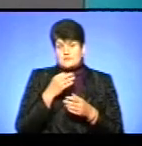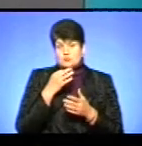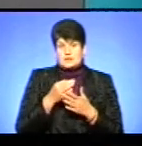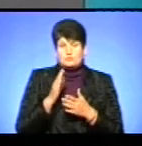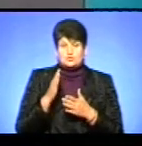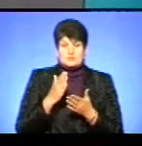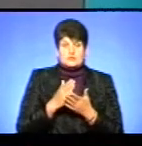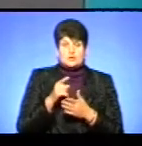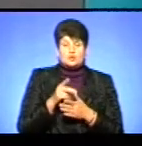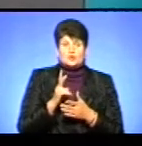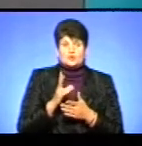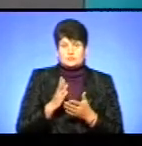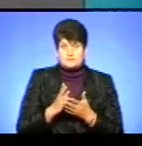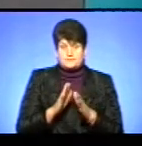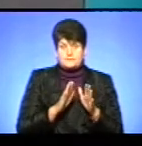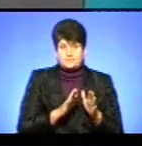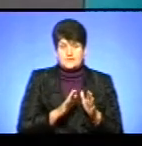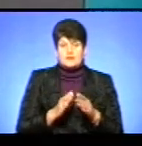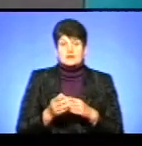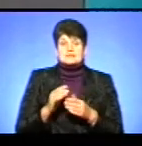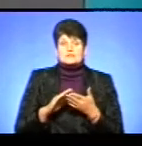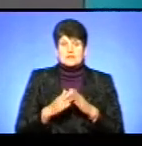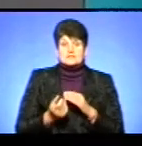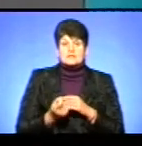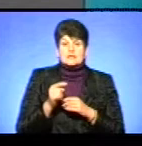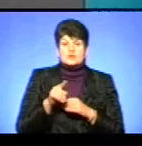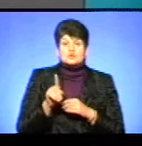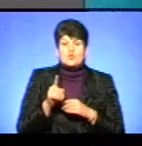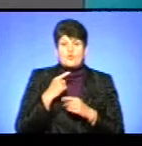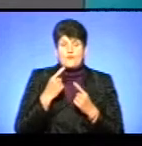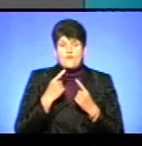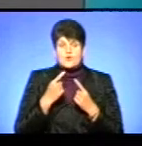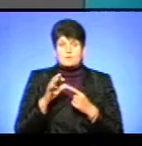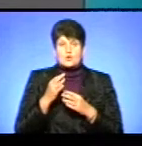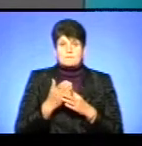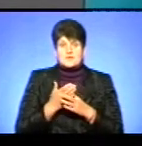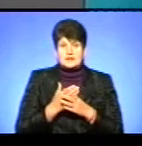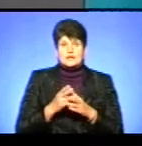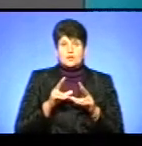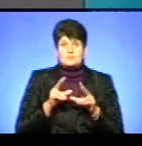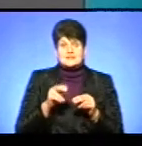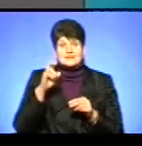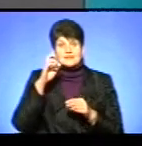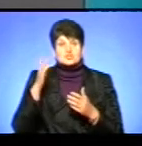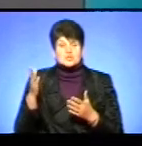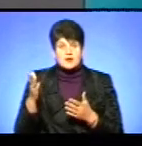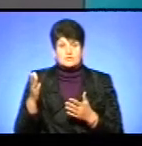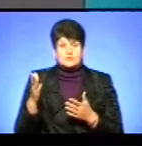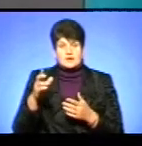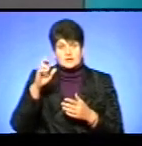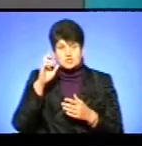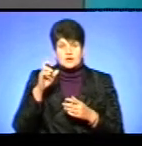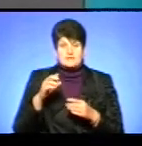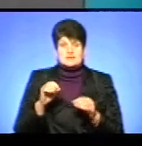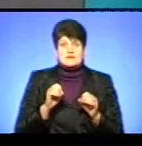відповідно той, хто несе за Ми розуміємо, ситуація виникла через те, що жінка говорить про пільги, які гарантовані державою, а власне держава